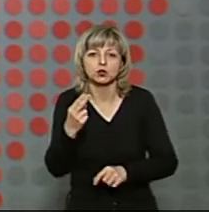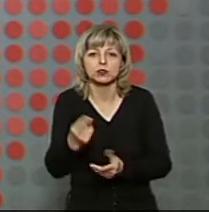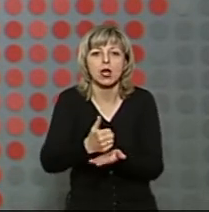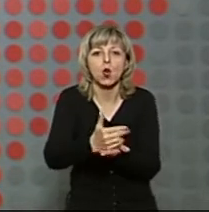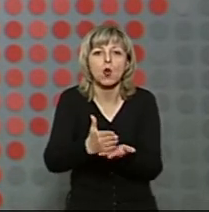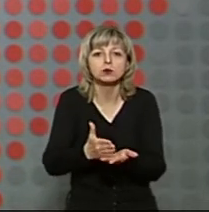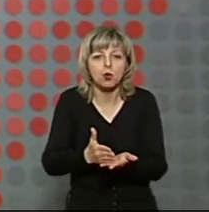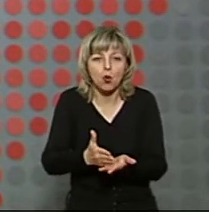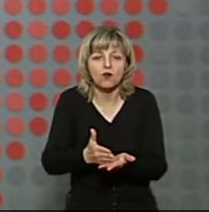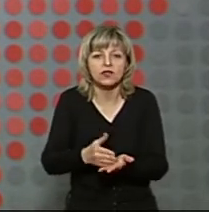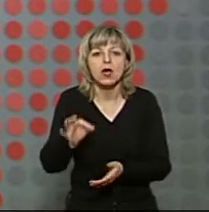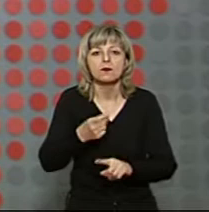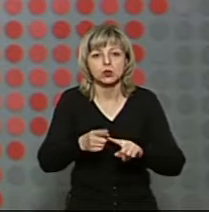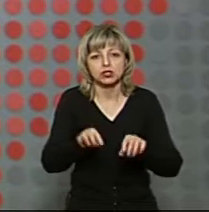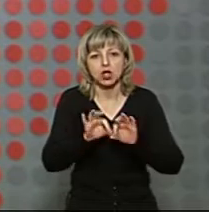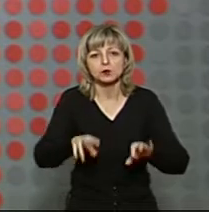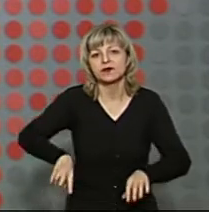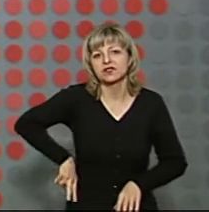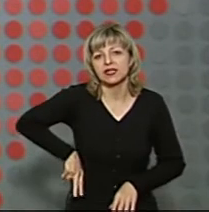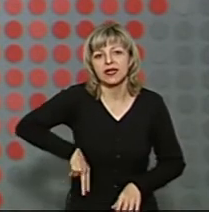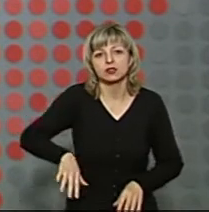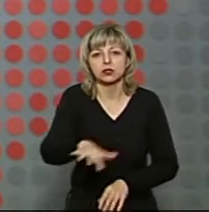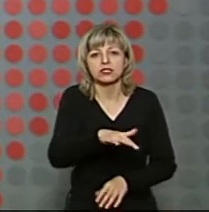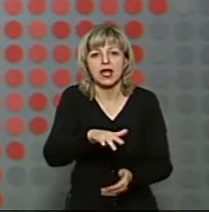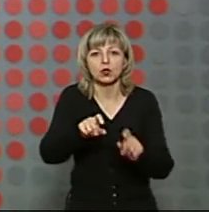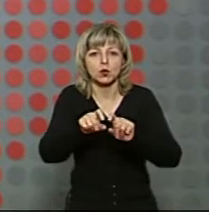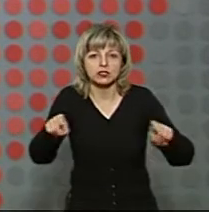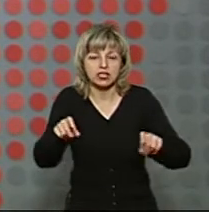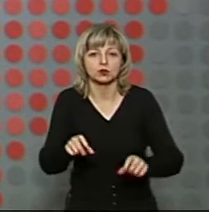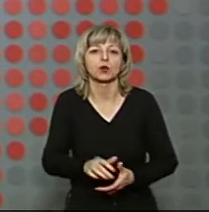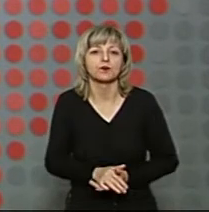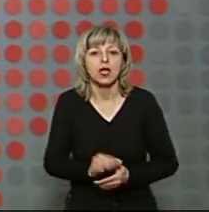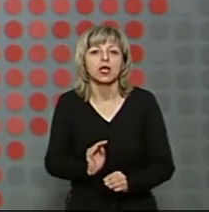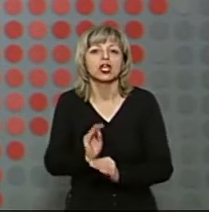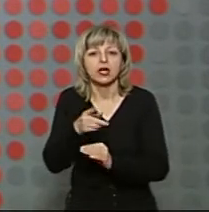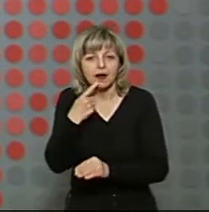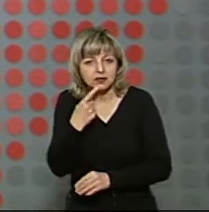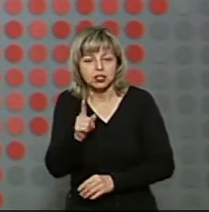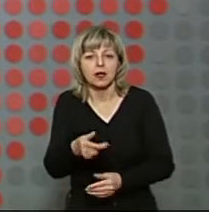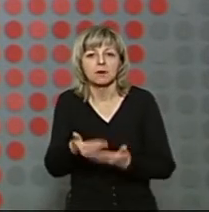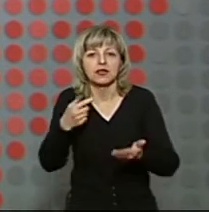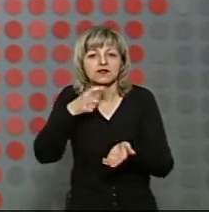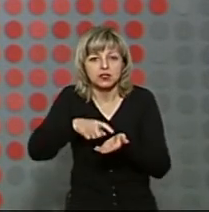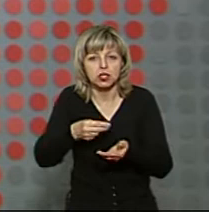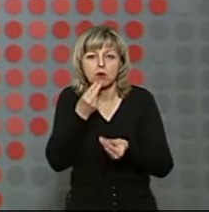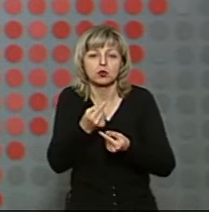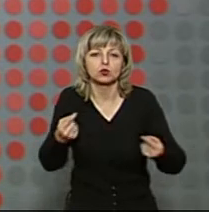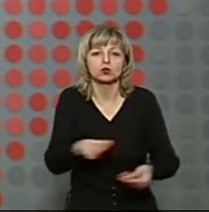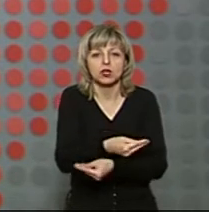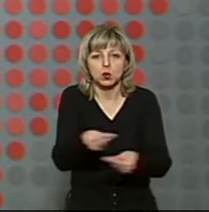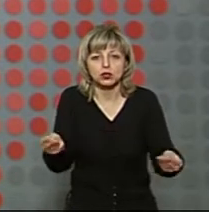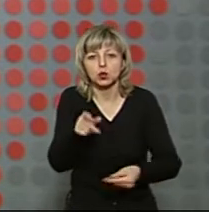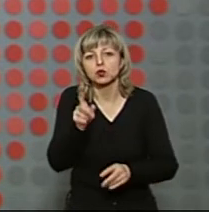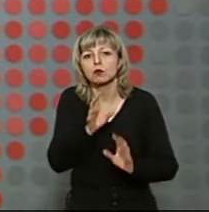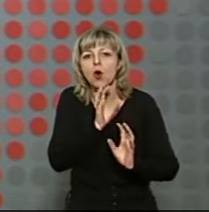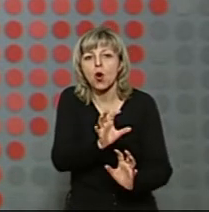обслуговування. Про це розповів директор терцентру Микола Коренчук. Додає, до Великодня продукти роздають людям, якими